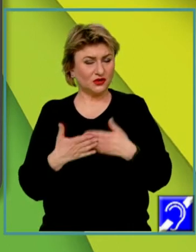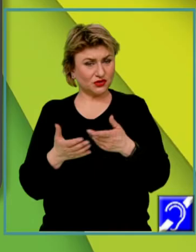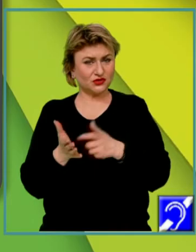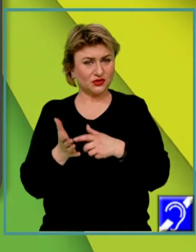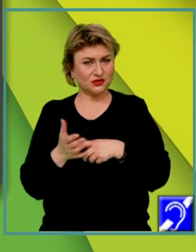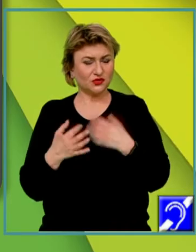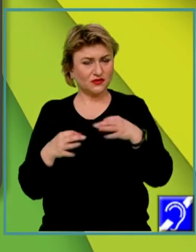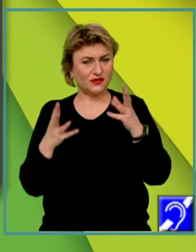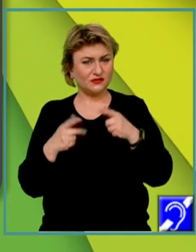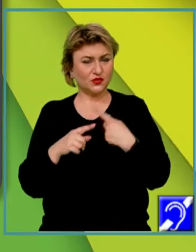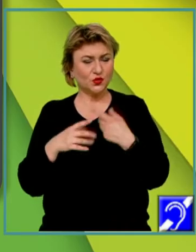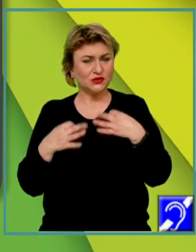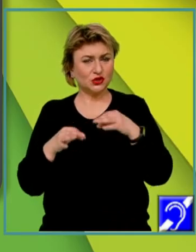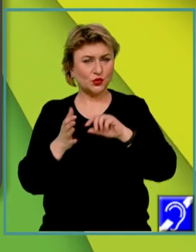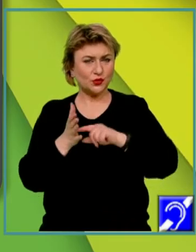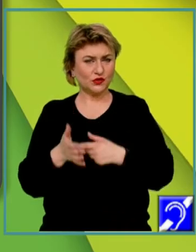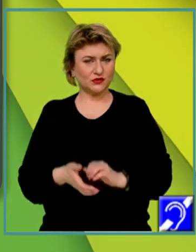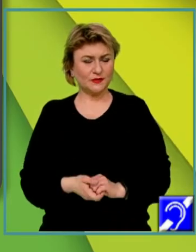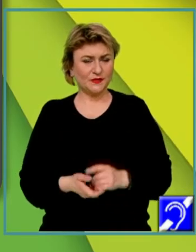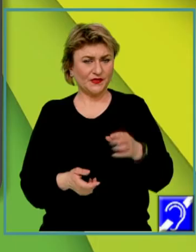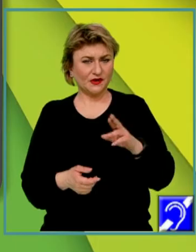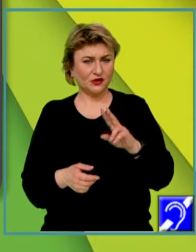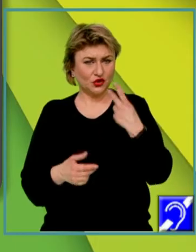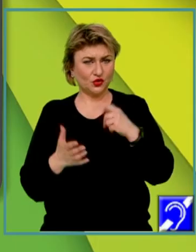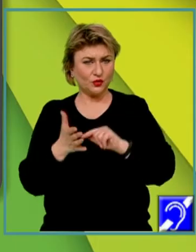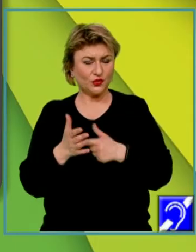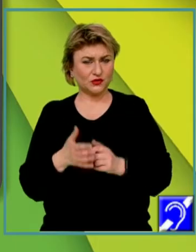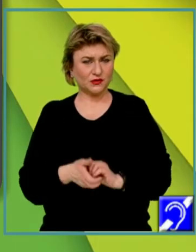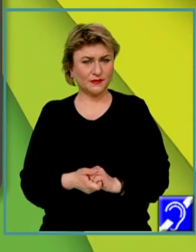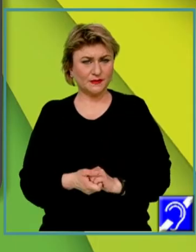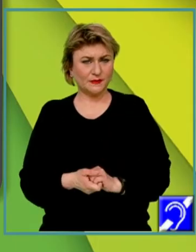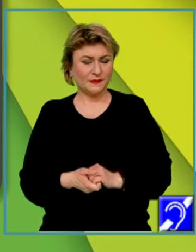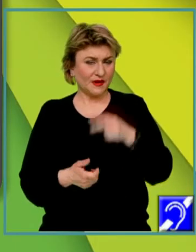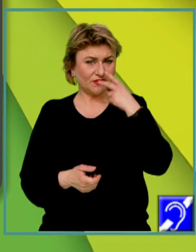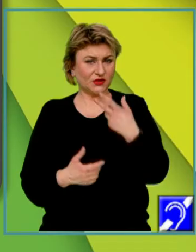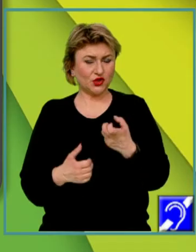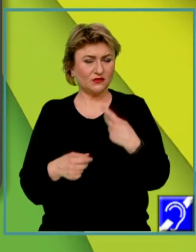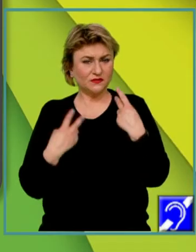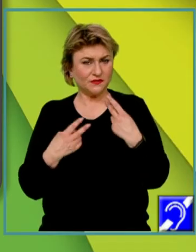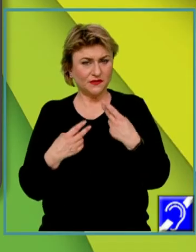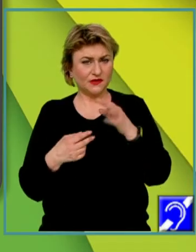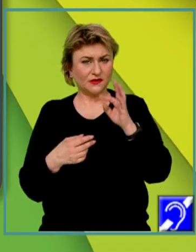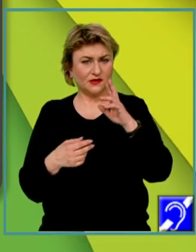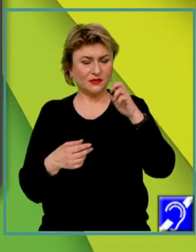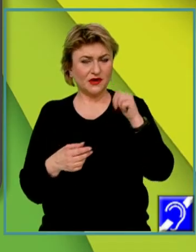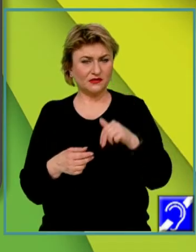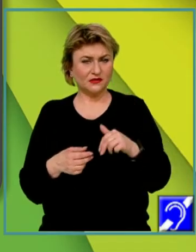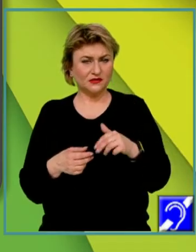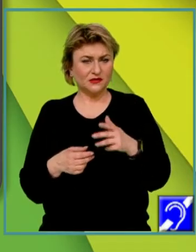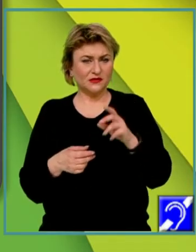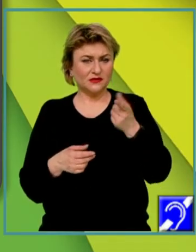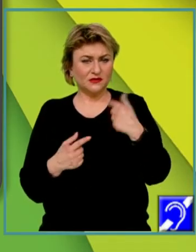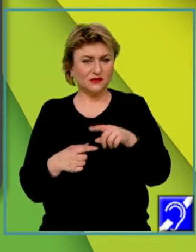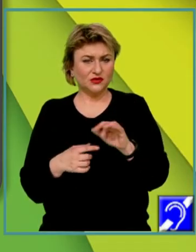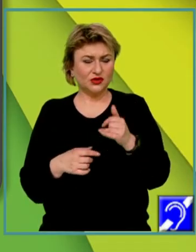va fi evaluată cu 10 puncte, dar două puncte vizează utilizarea termenului de status și